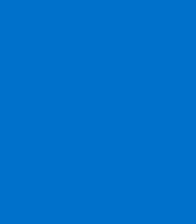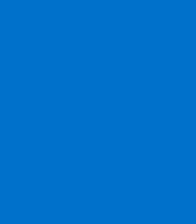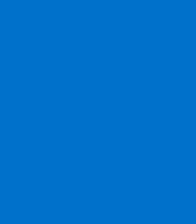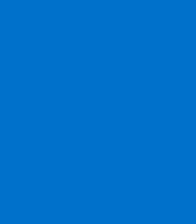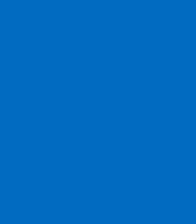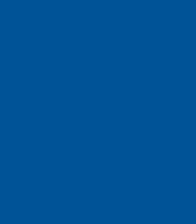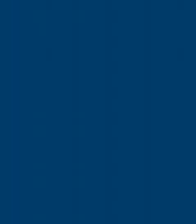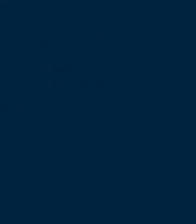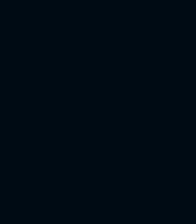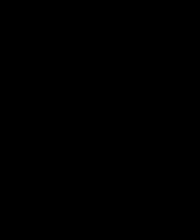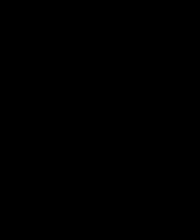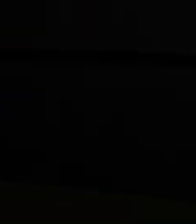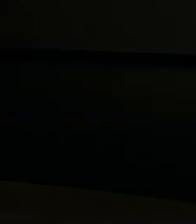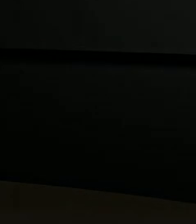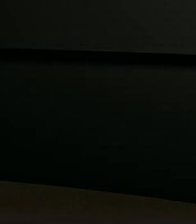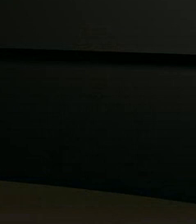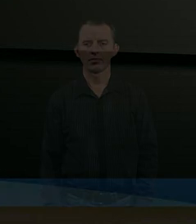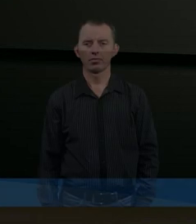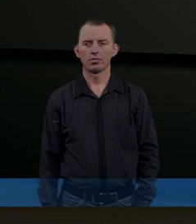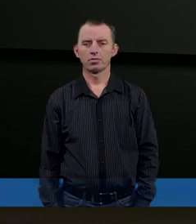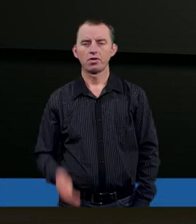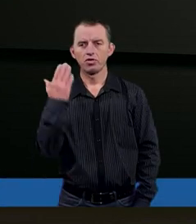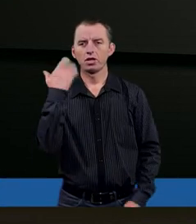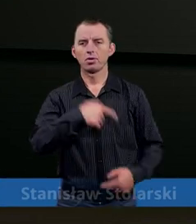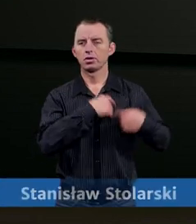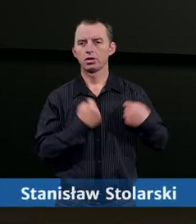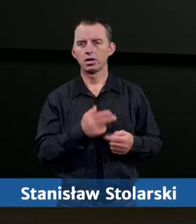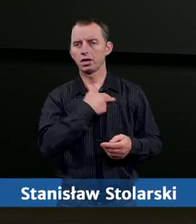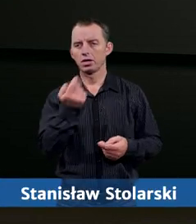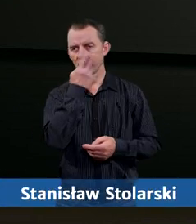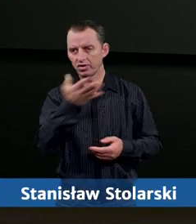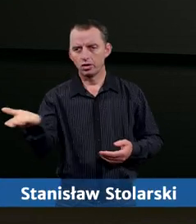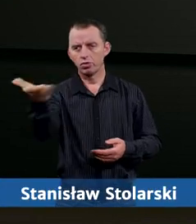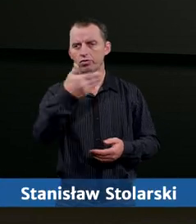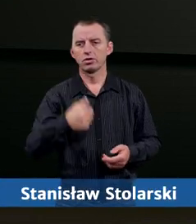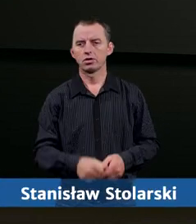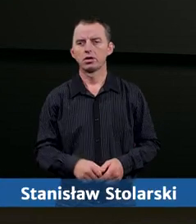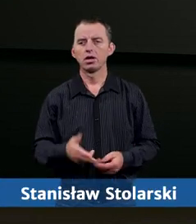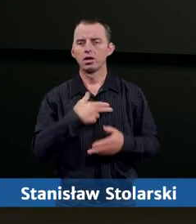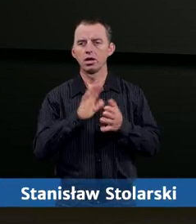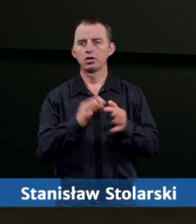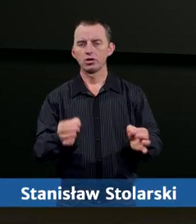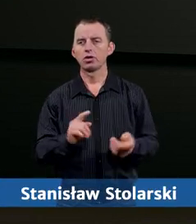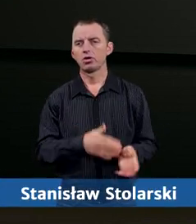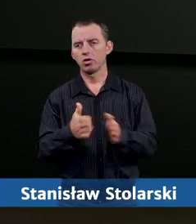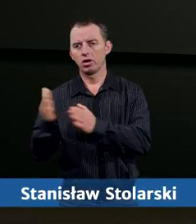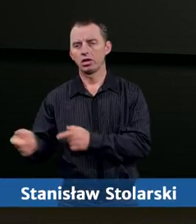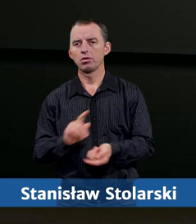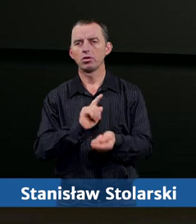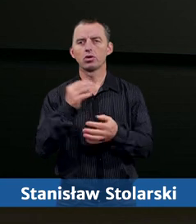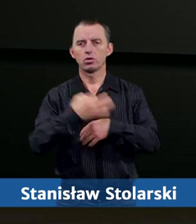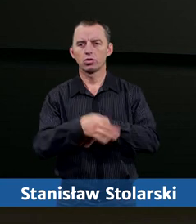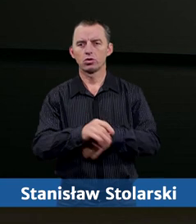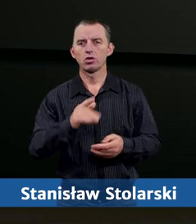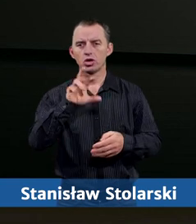Dziękujemy. Witam serdecznie naszych widzów w naszym dzisiejszym kolejnym studium Księgi